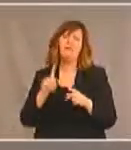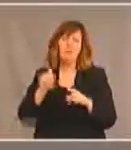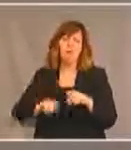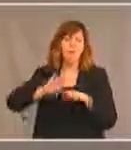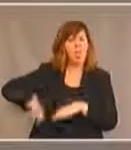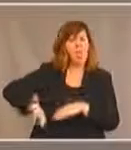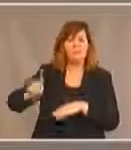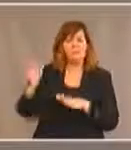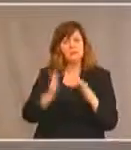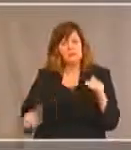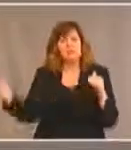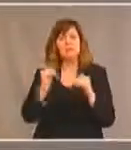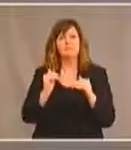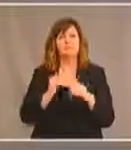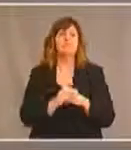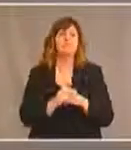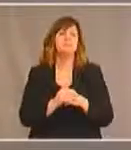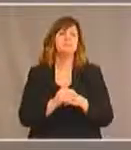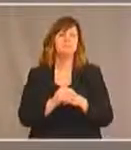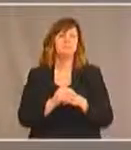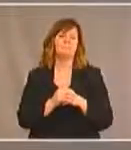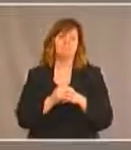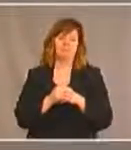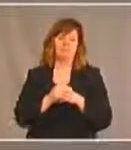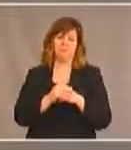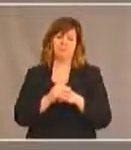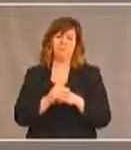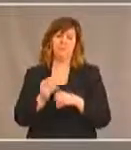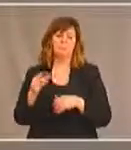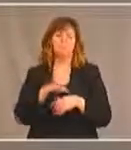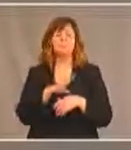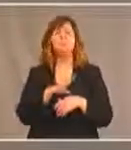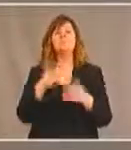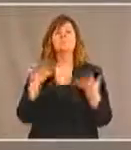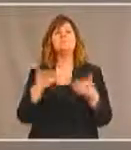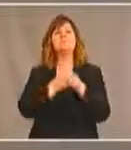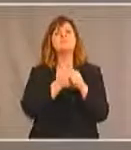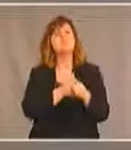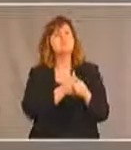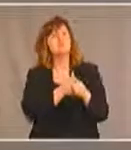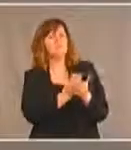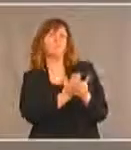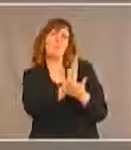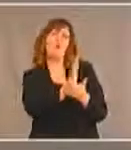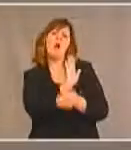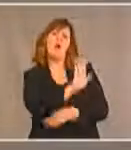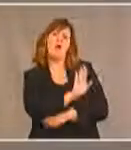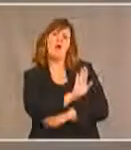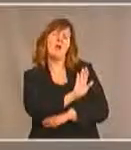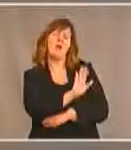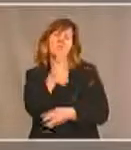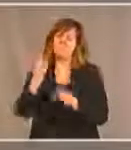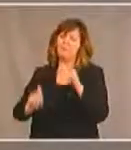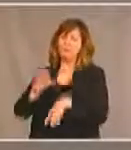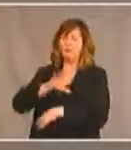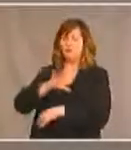Si nous appliquons un cadre basé sur les droits pour répondre aux besoins des autochtones ayant des